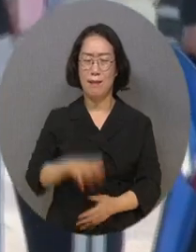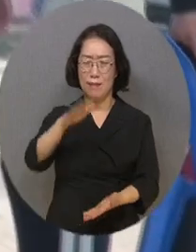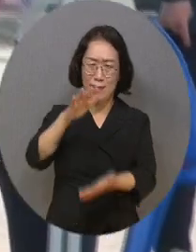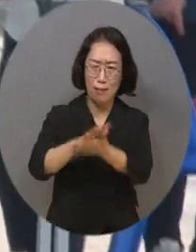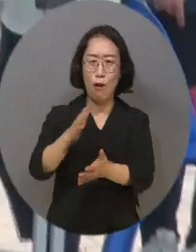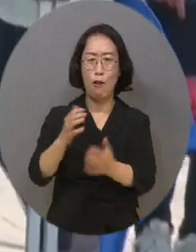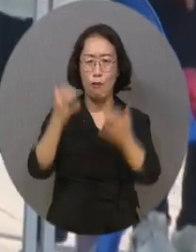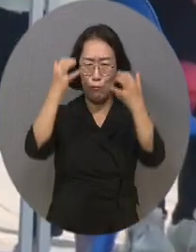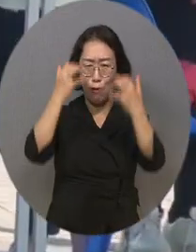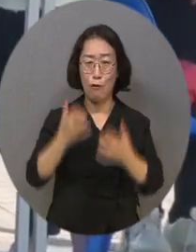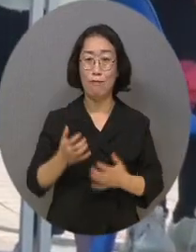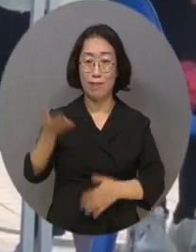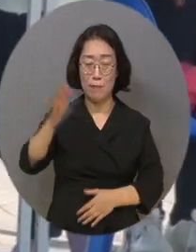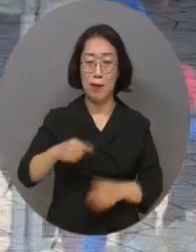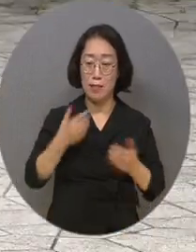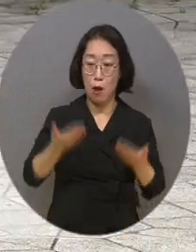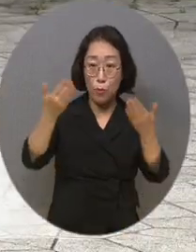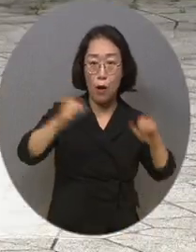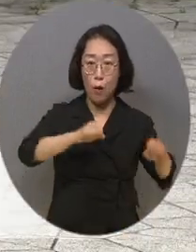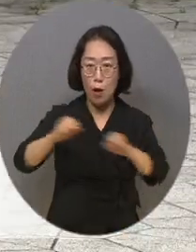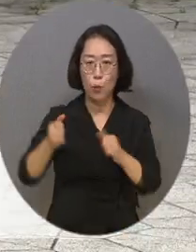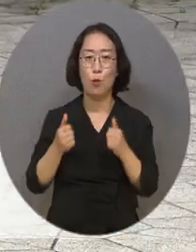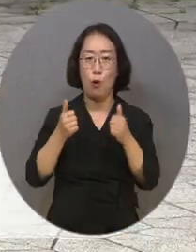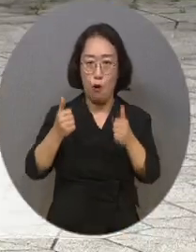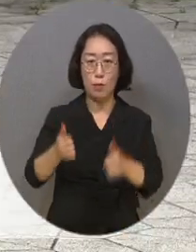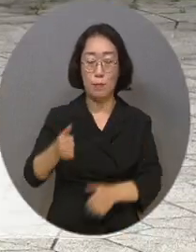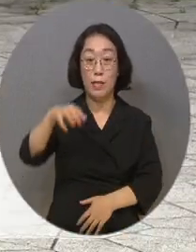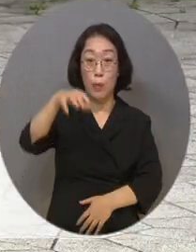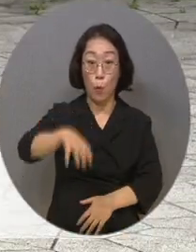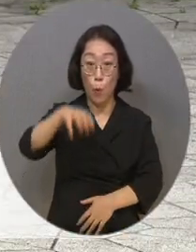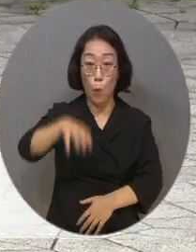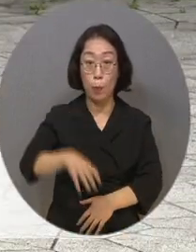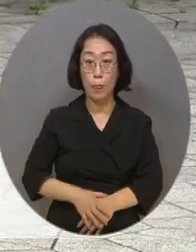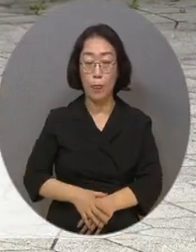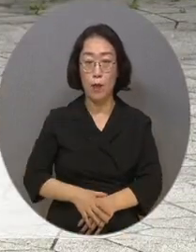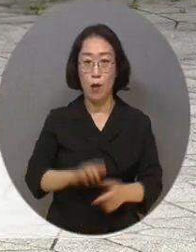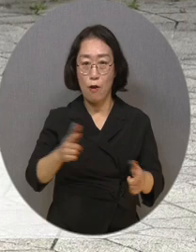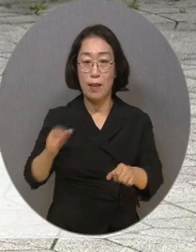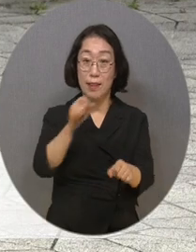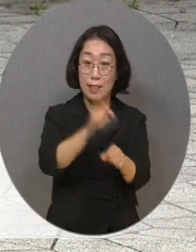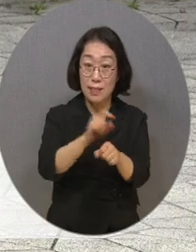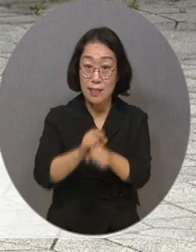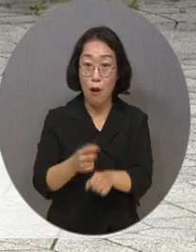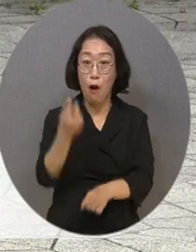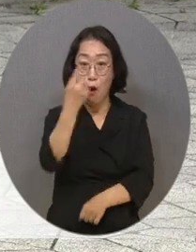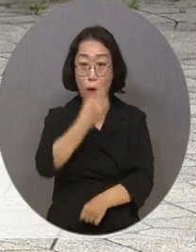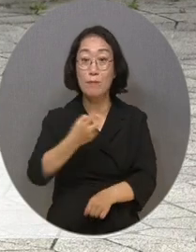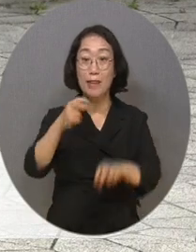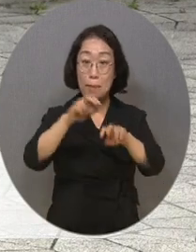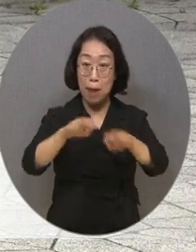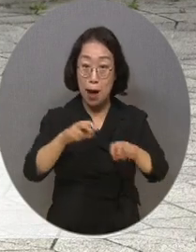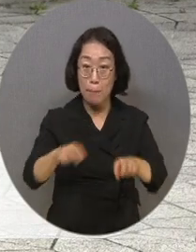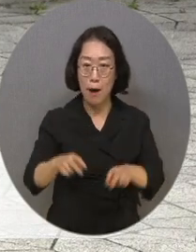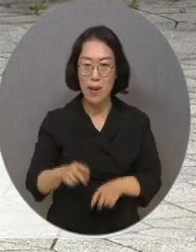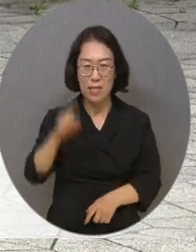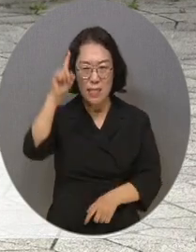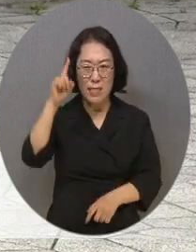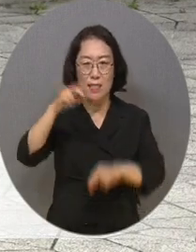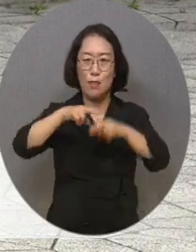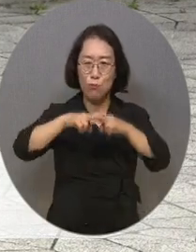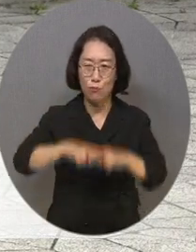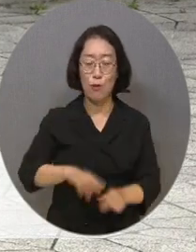열기 속 봉사자들의 손길은 바쁩니다. 어울림마당을 통해서 다양한 성격 검사를 진행을 하고 청소년들의 스트레스